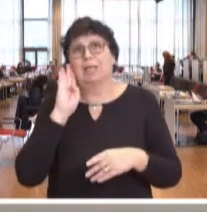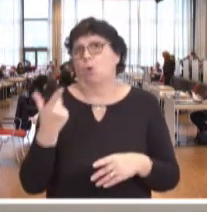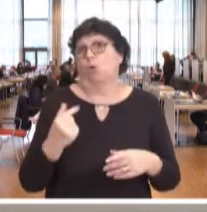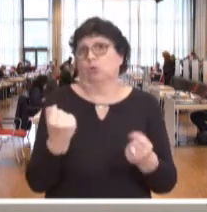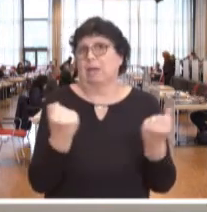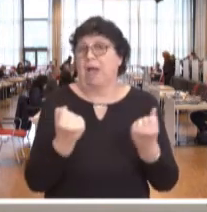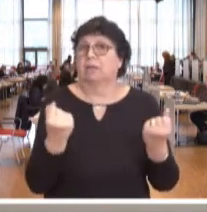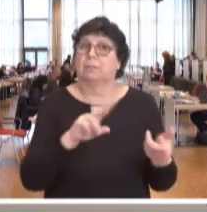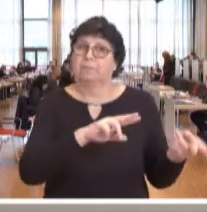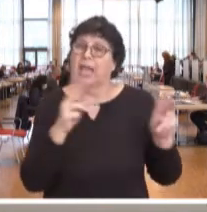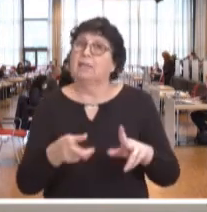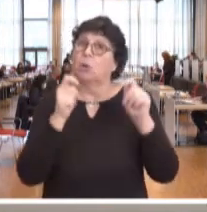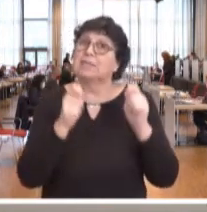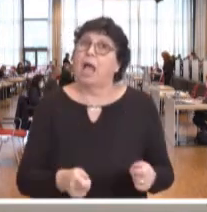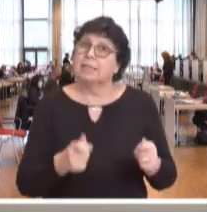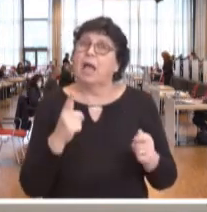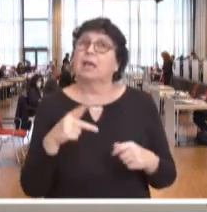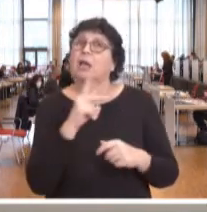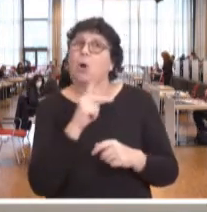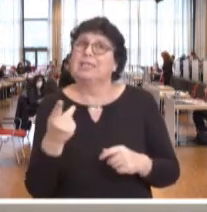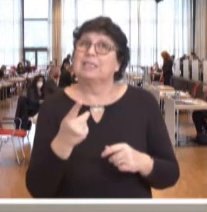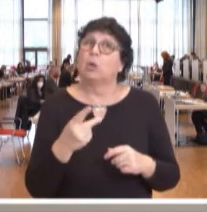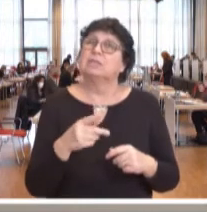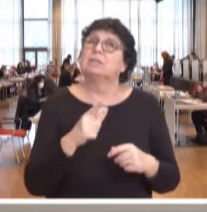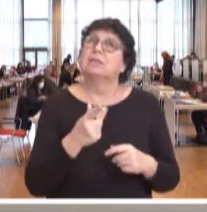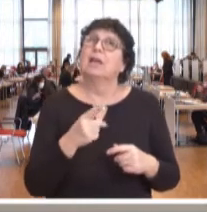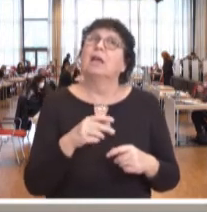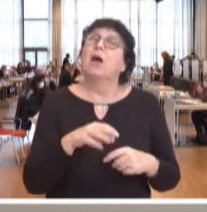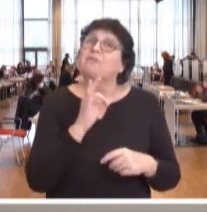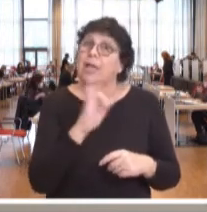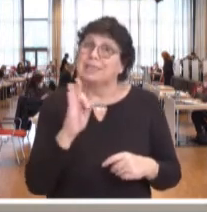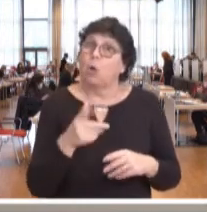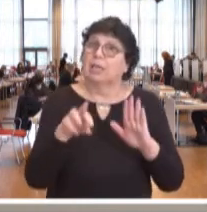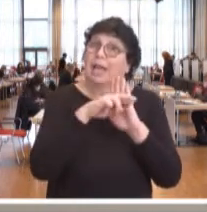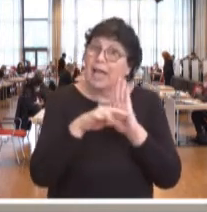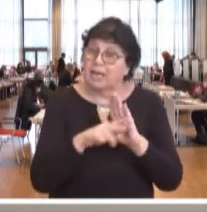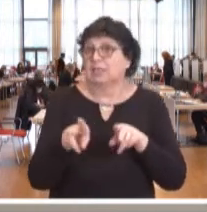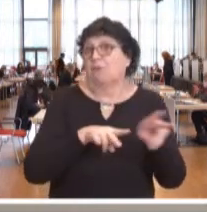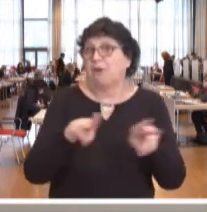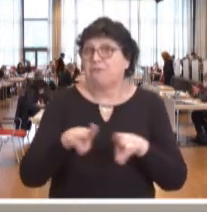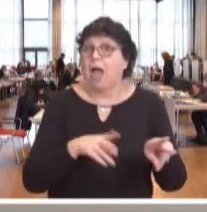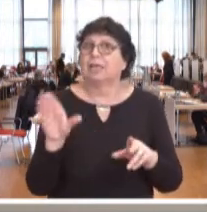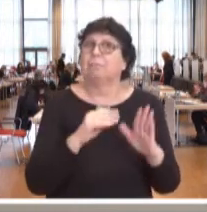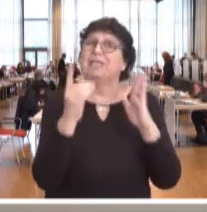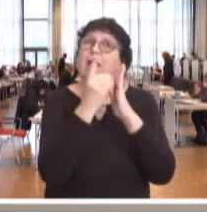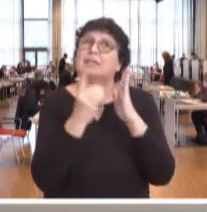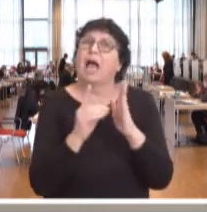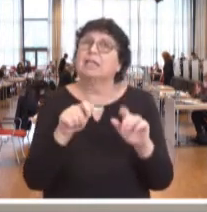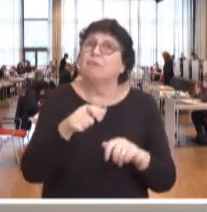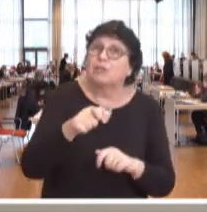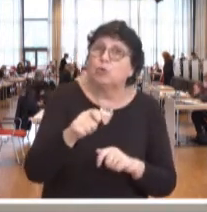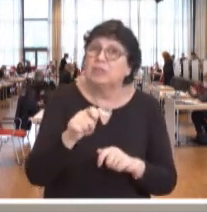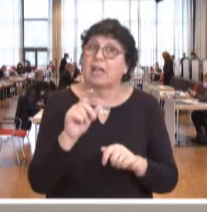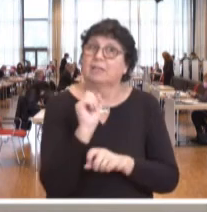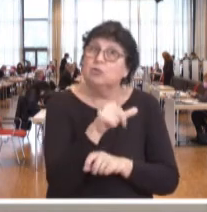Ein Abänderungsantrag der Koalitionsfraktionen regelt, dass das Verfahren, mit dem Daten verschlüsselt werden, dem